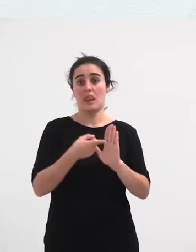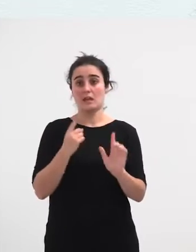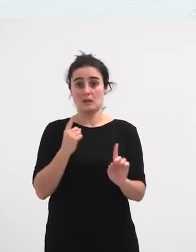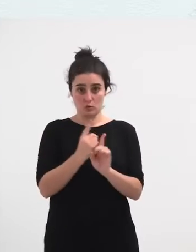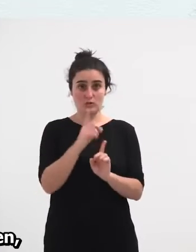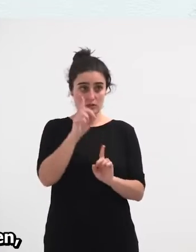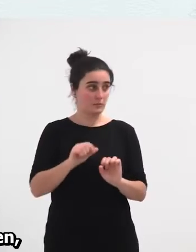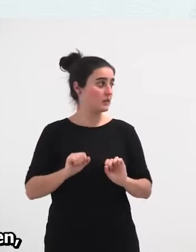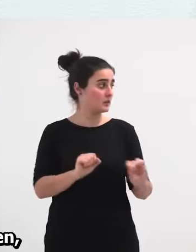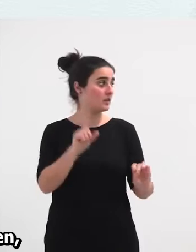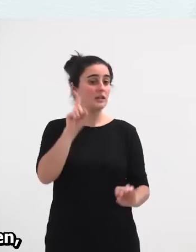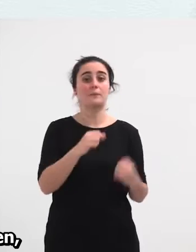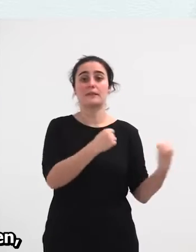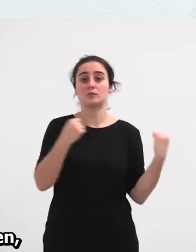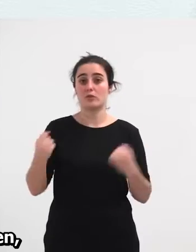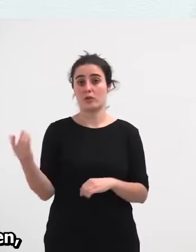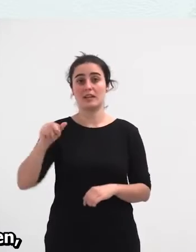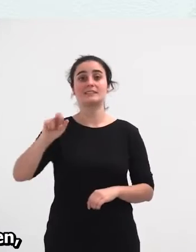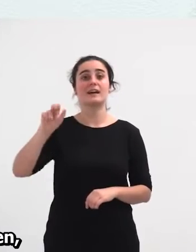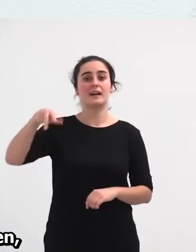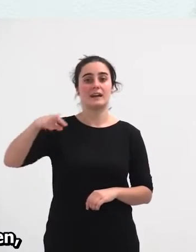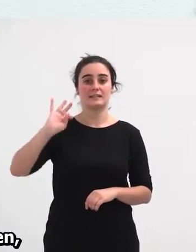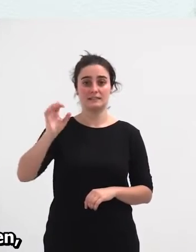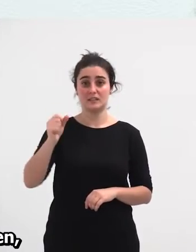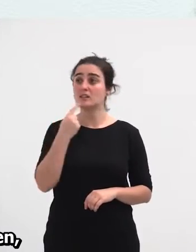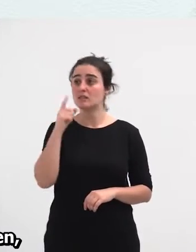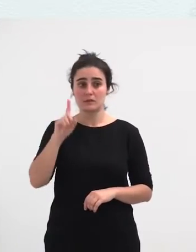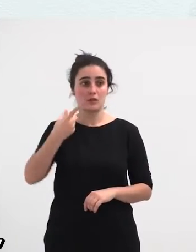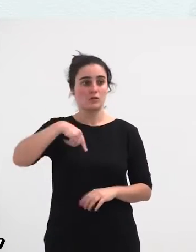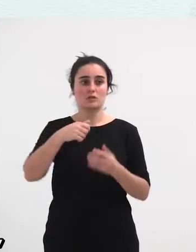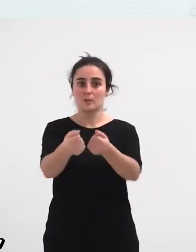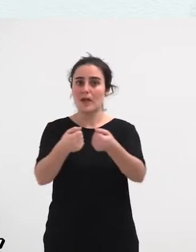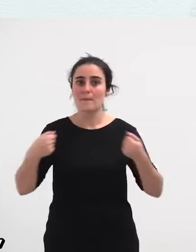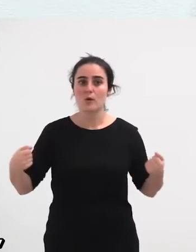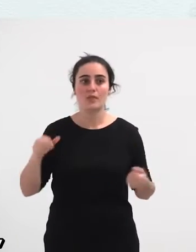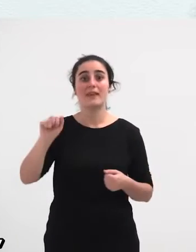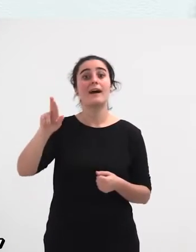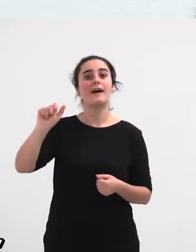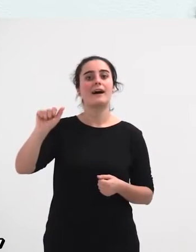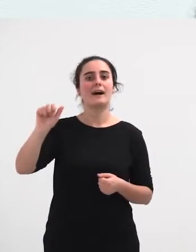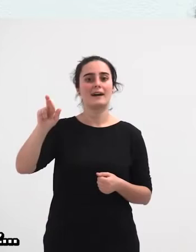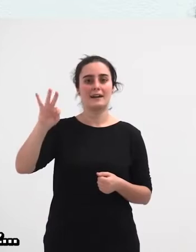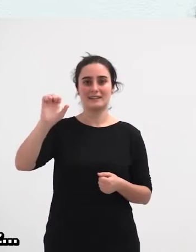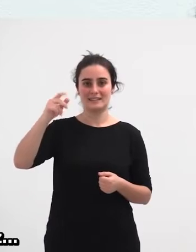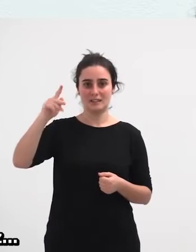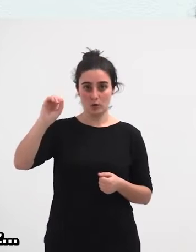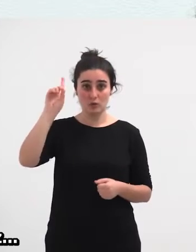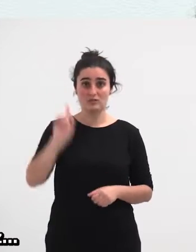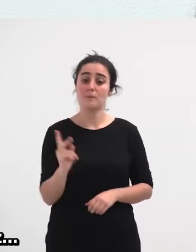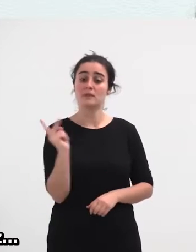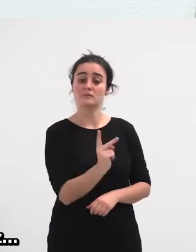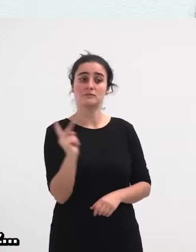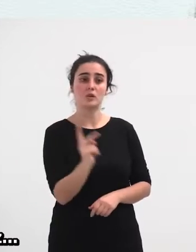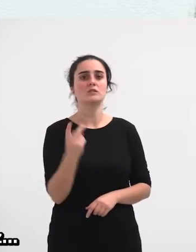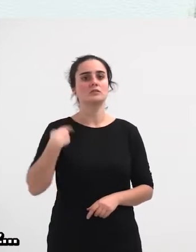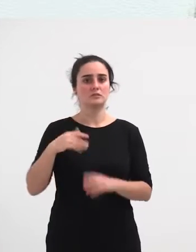instituzioak arantzaka ipatu du. Nola emakunde eta erarteko apetia gondirasi eratike alarde parekideen alpuan, eta udalek jarraitzen dute,